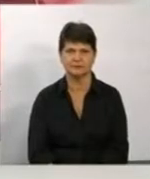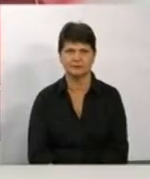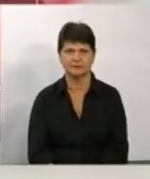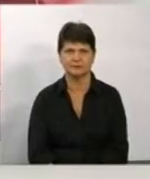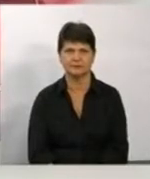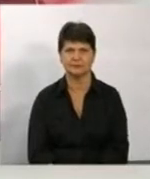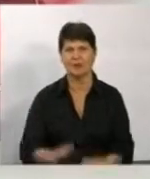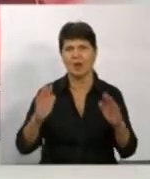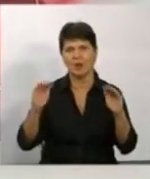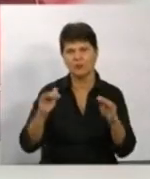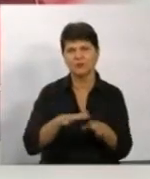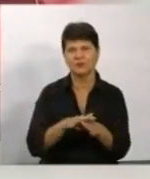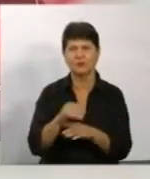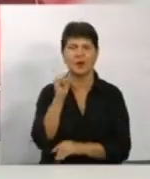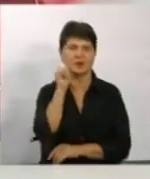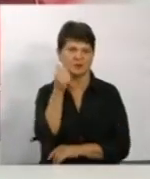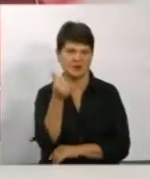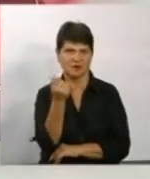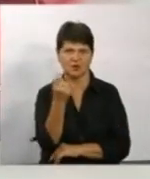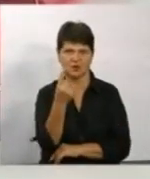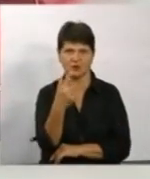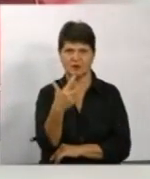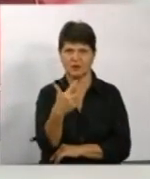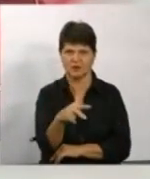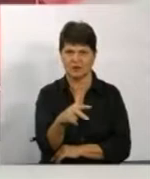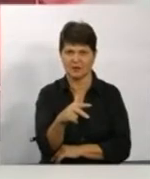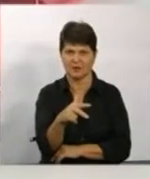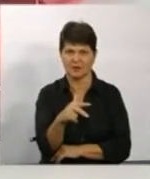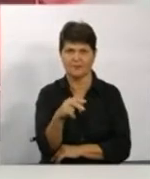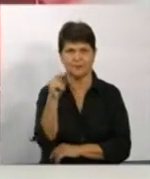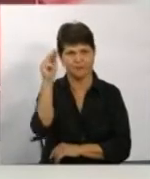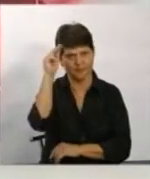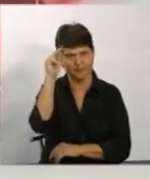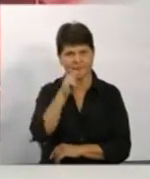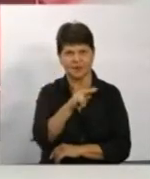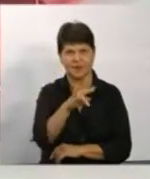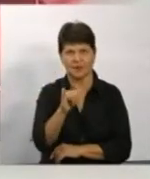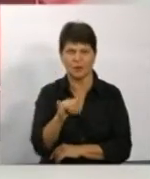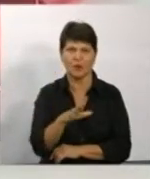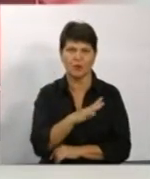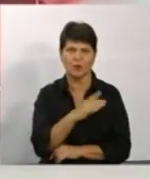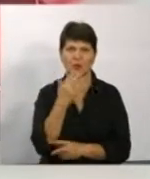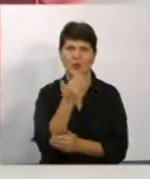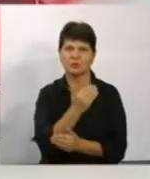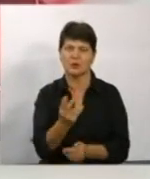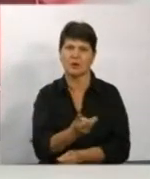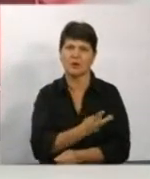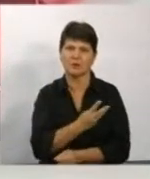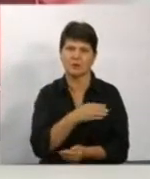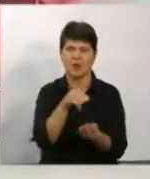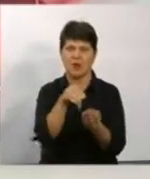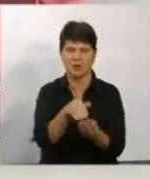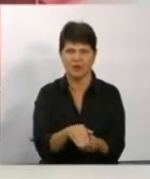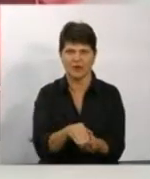Прощання відбудеться завтра об 11.30 у ФАЄ училища. Це було її останнє бажання. Поховають